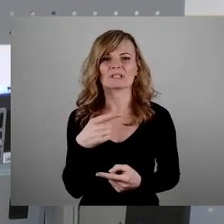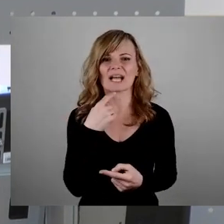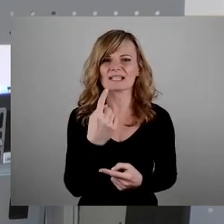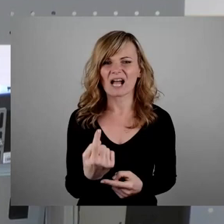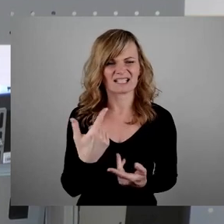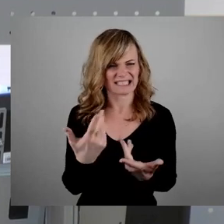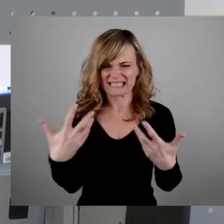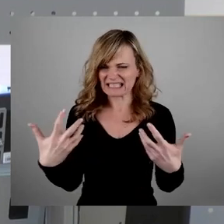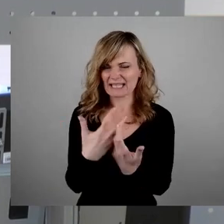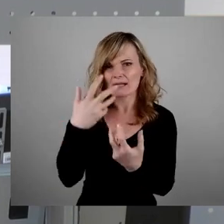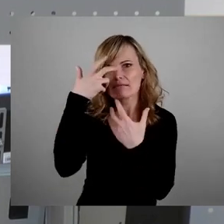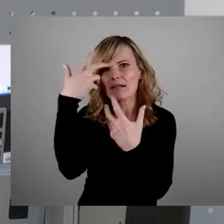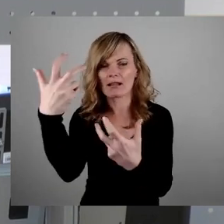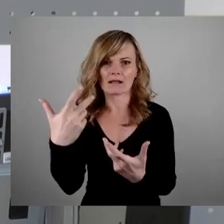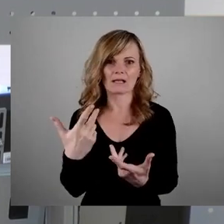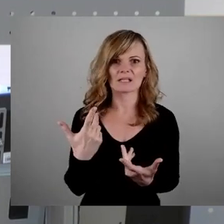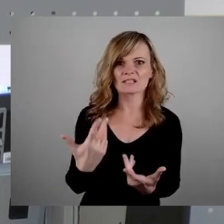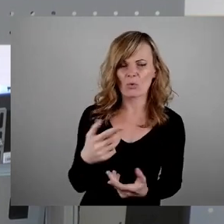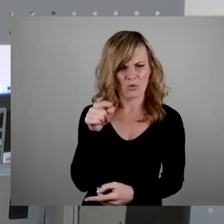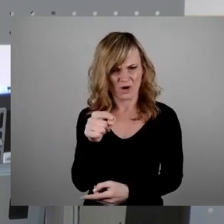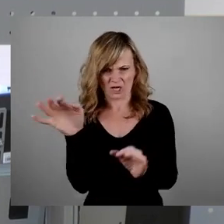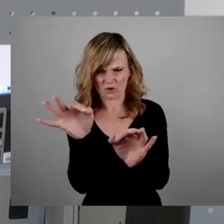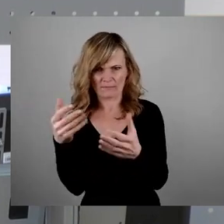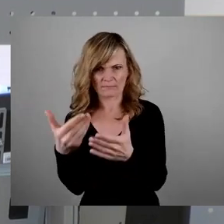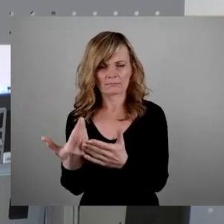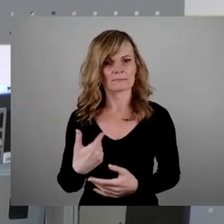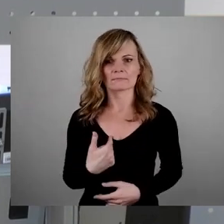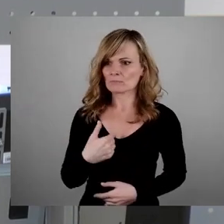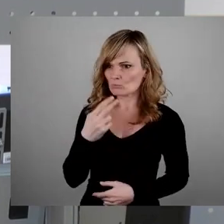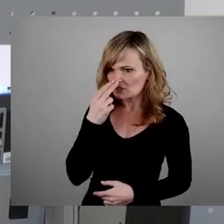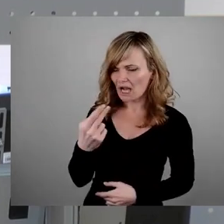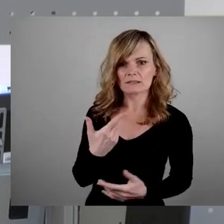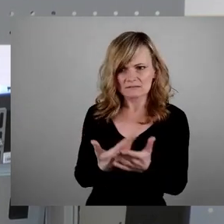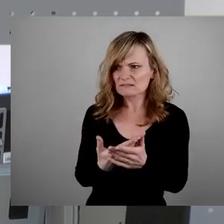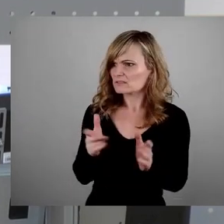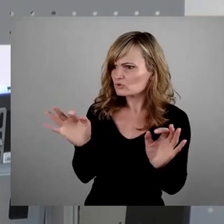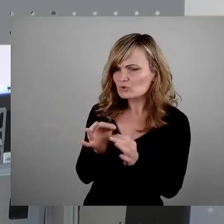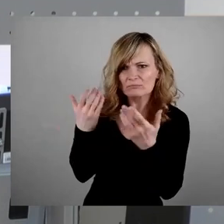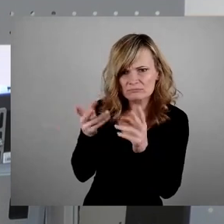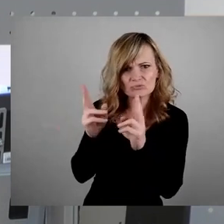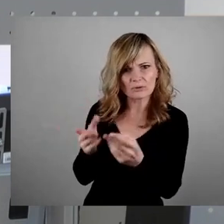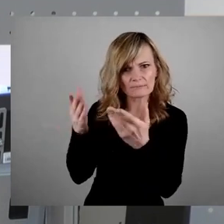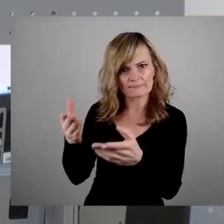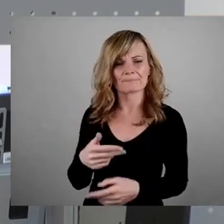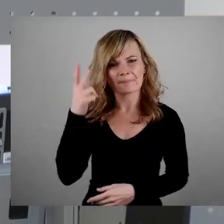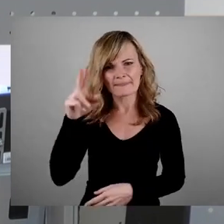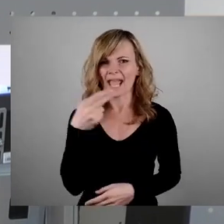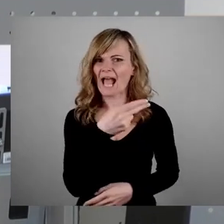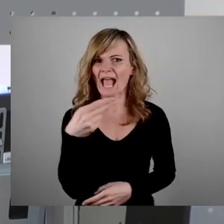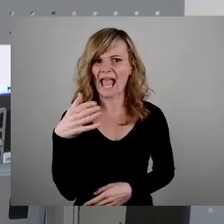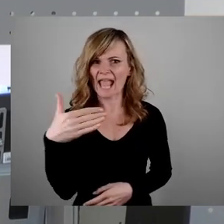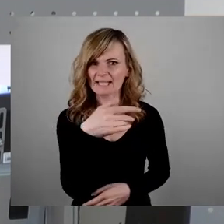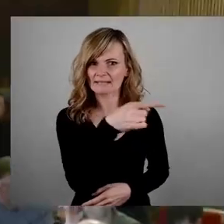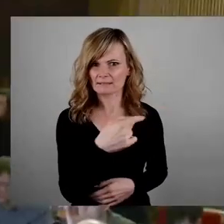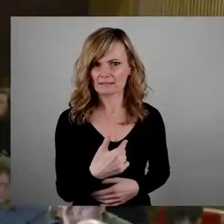Gesellschaft sozusagen geißelt, dann finde ich das erst mal furchtbar. Und Herr Hecht, Sie haben erzählt von dieser